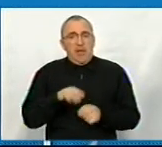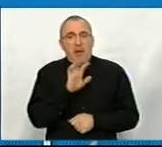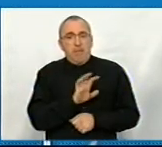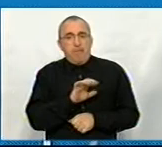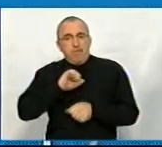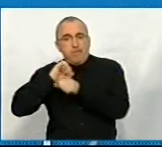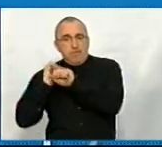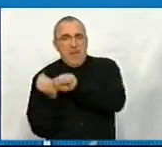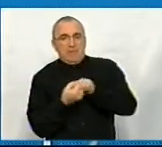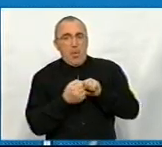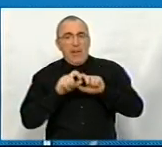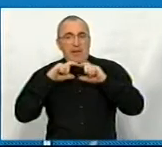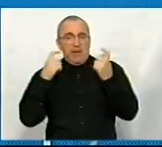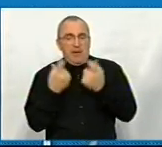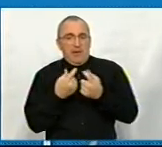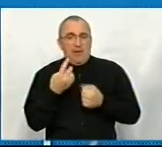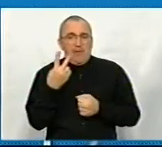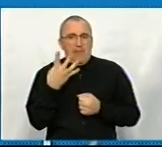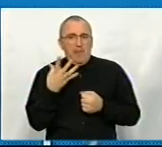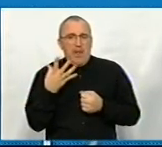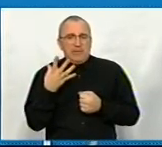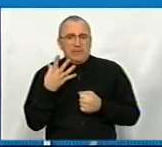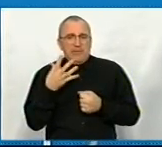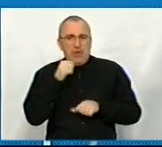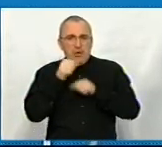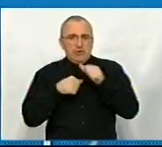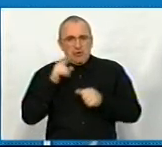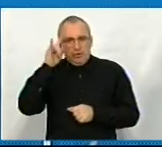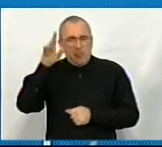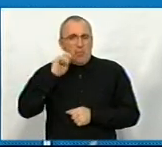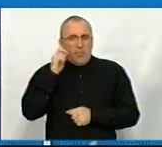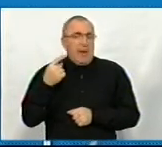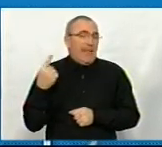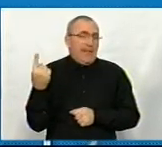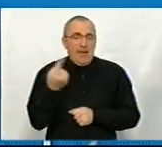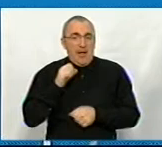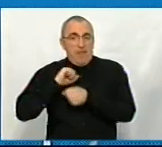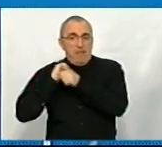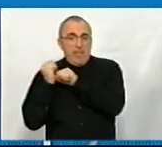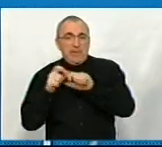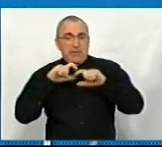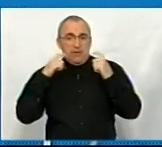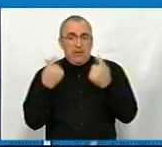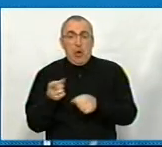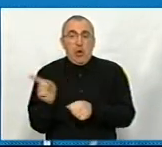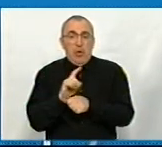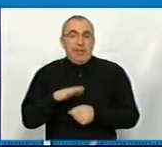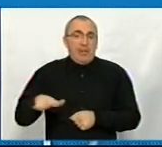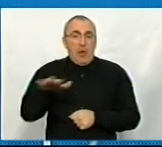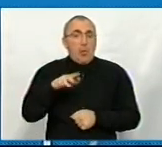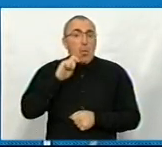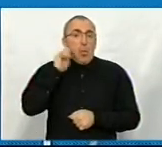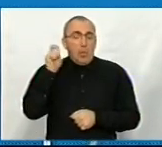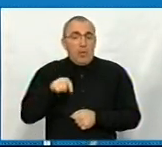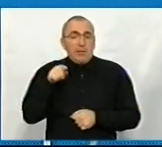стадіон. Наша команда, вона 25-річний, чемпіон України. У нас єдиний бейсбольний стадіон нормальний на території України.